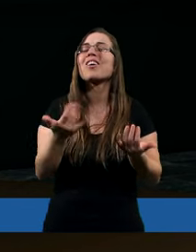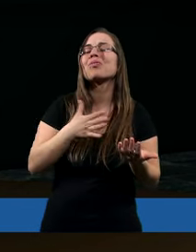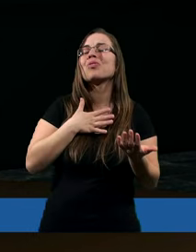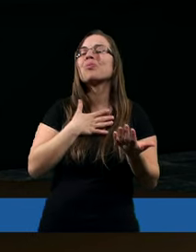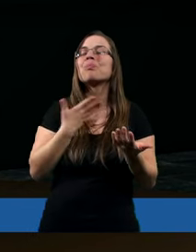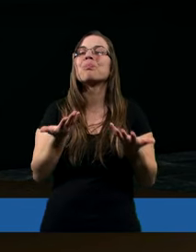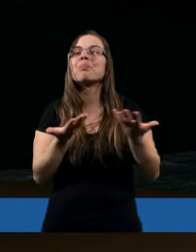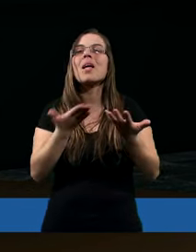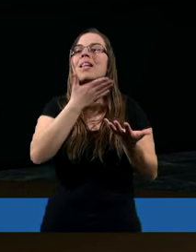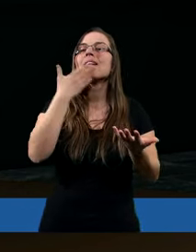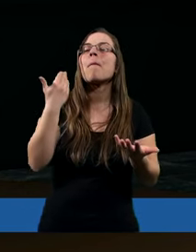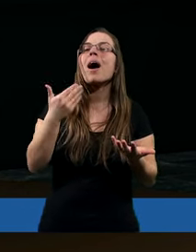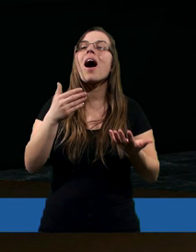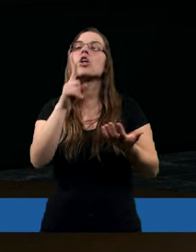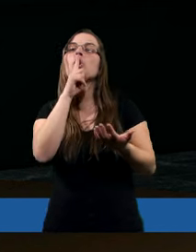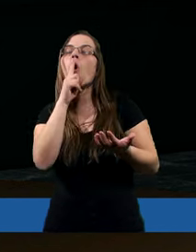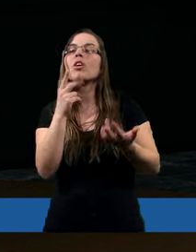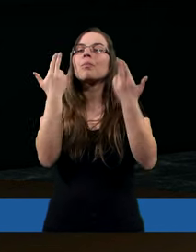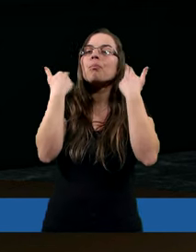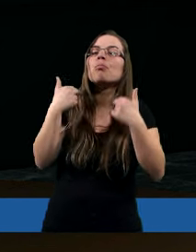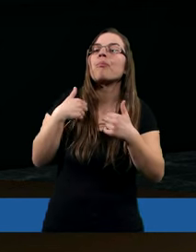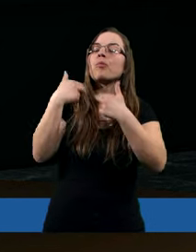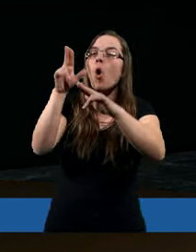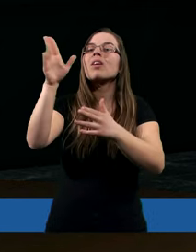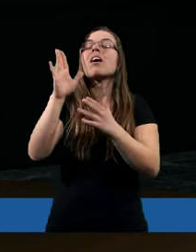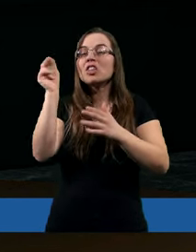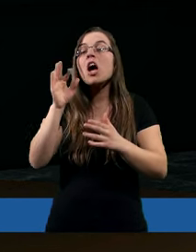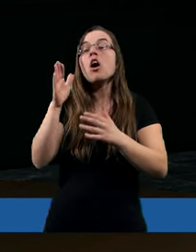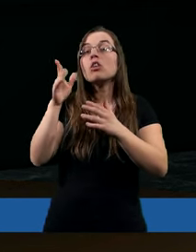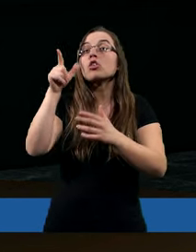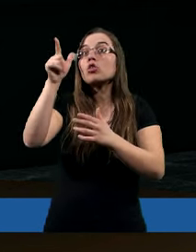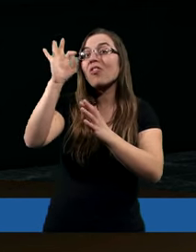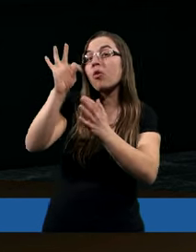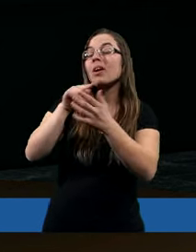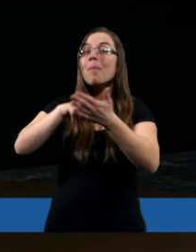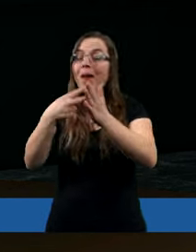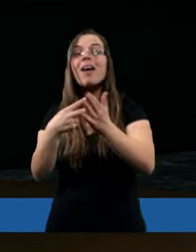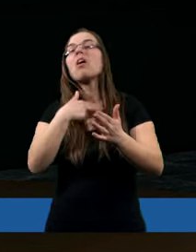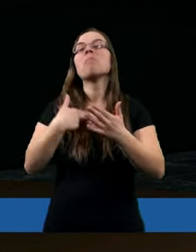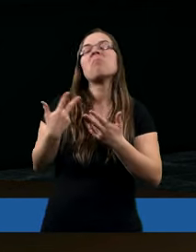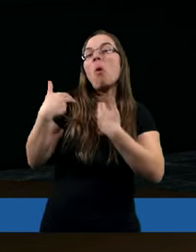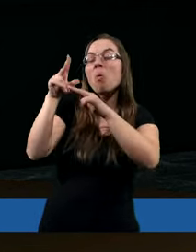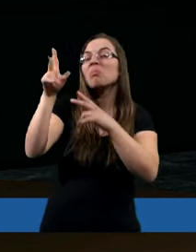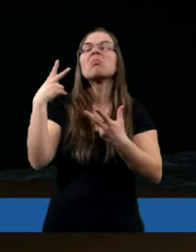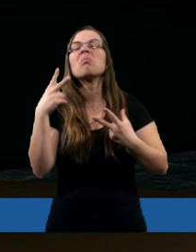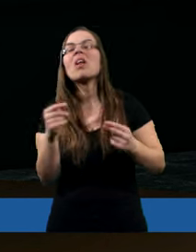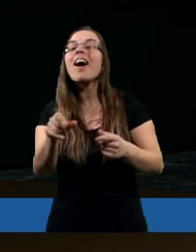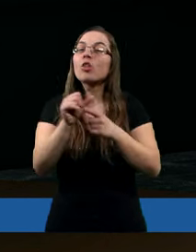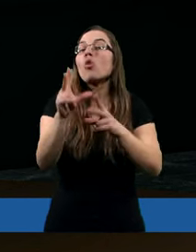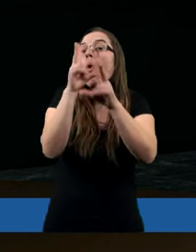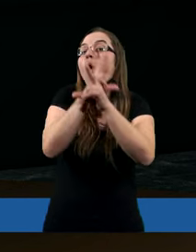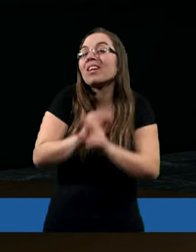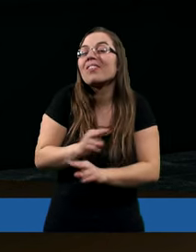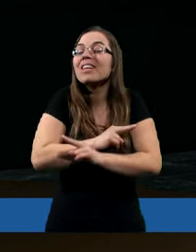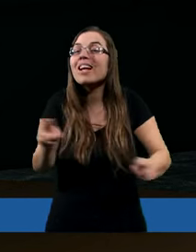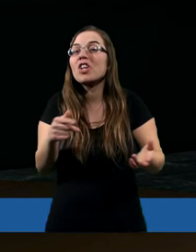nie ma tej cichości w sercu, żeby powiedzieć, tak, Pani Boże, to rzeczywiście może być od Ciebie, nie? To są też jeszcze bardziej oczywiste rzeczy, te, co